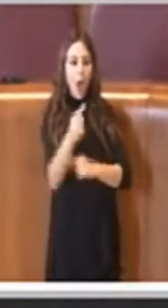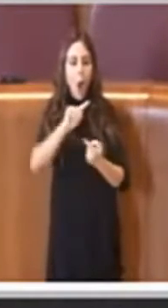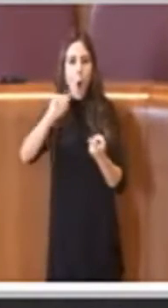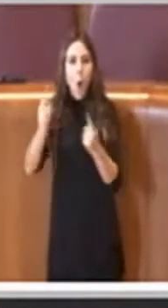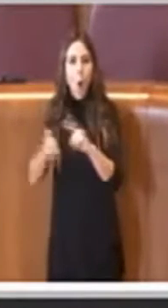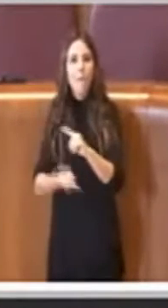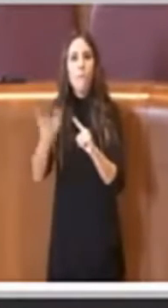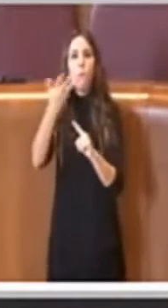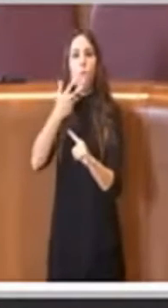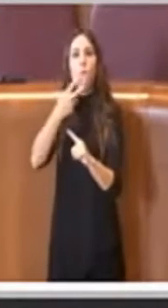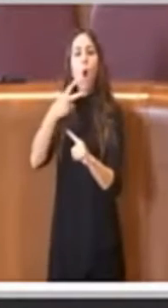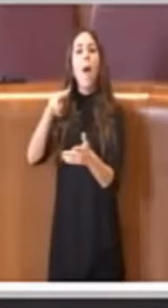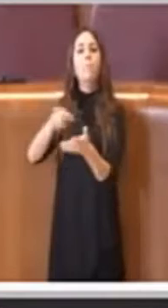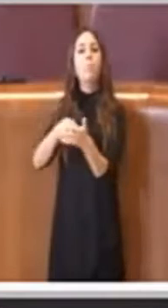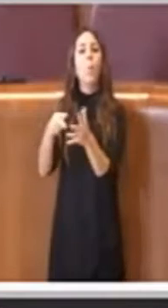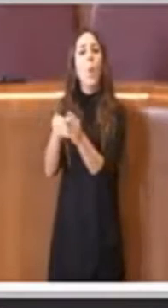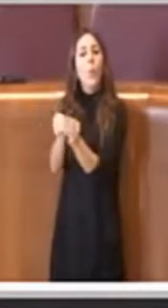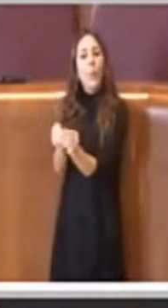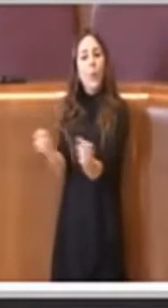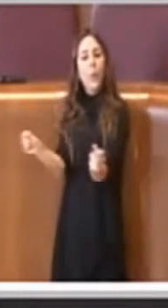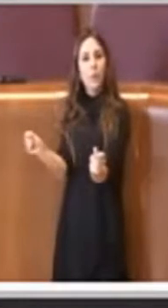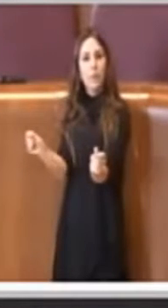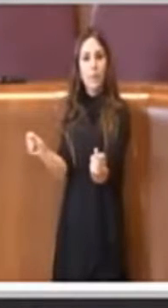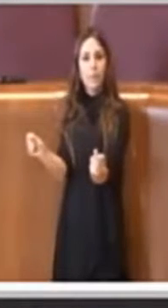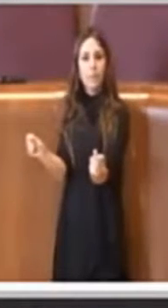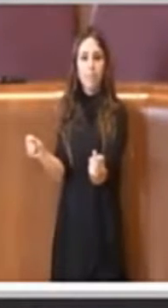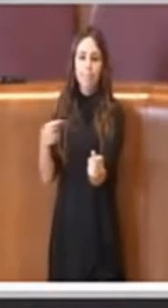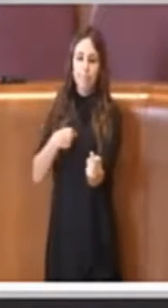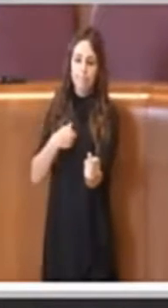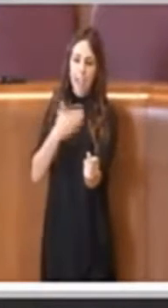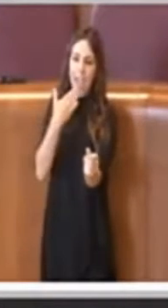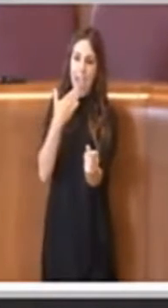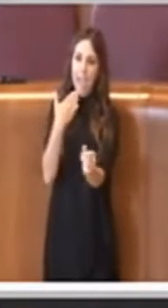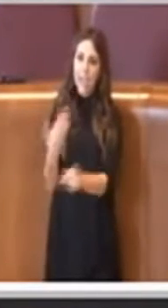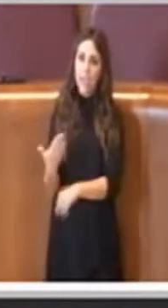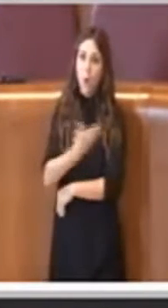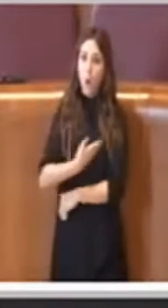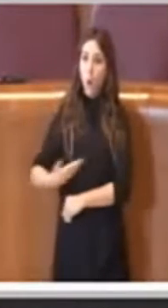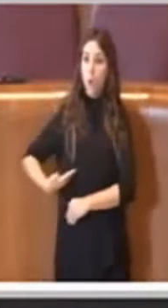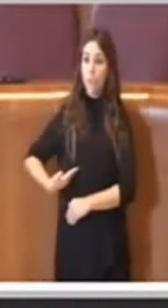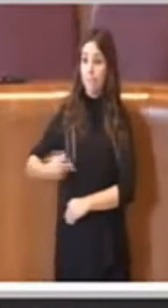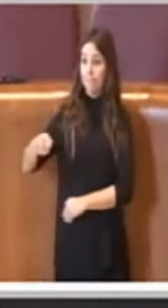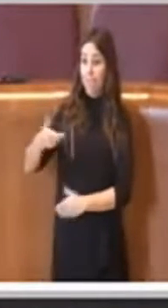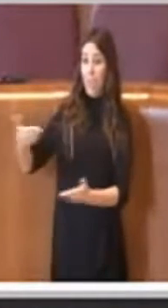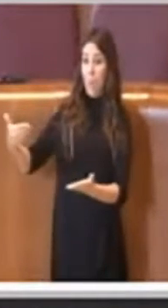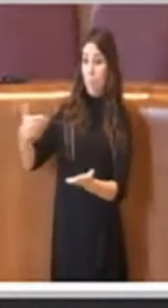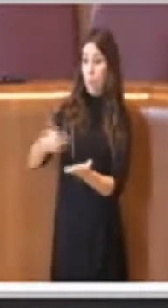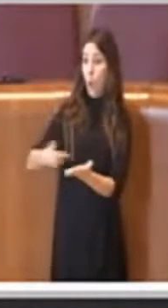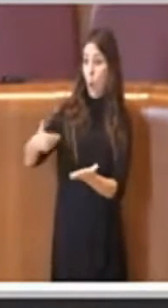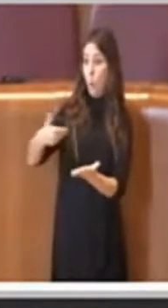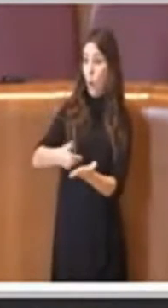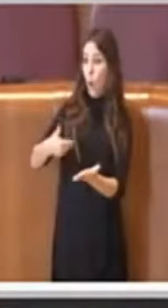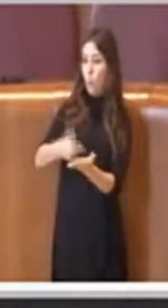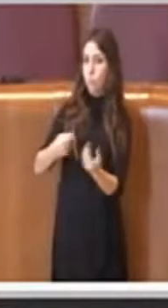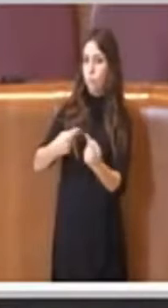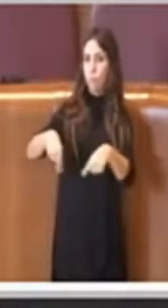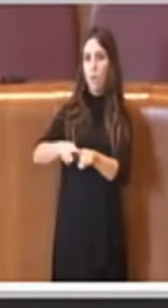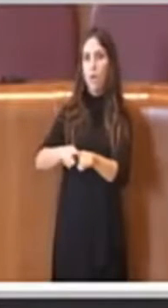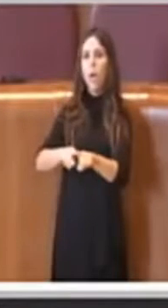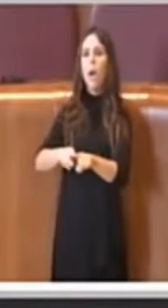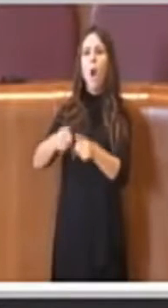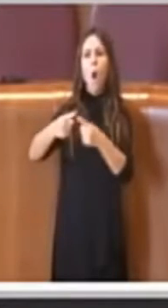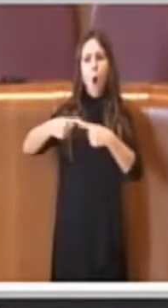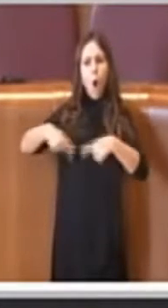per risolvere, io ringrazio i consiglieri che hanno fatto queste proposte in commissione su cui tutta la commissione